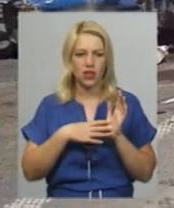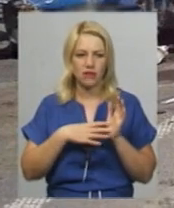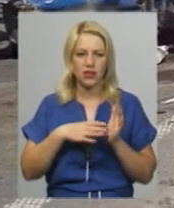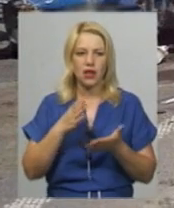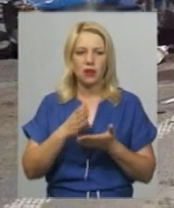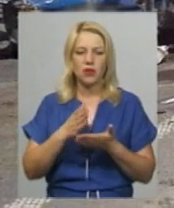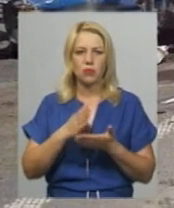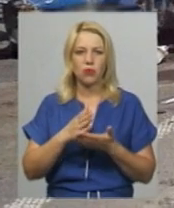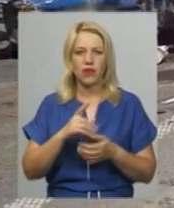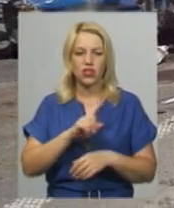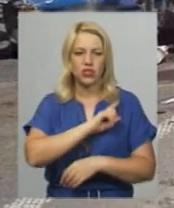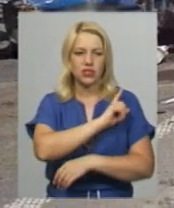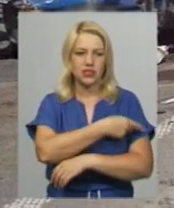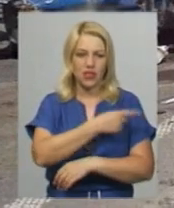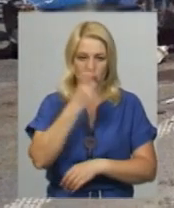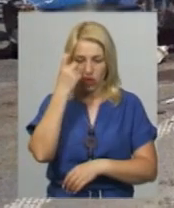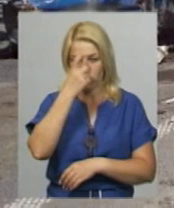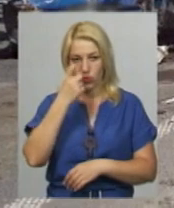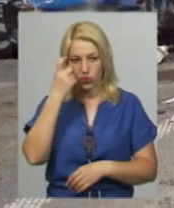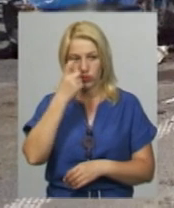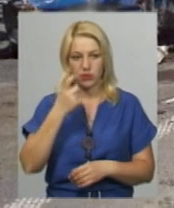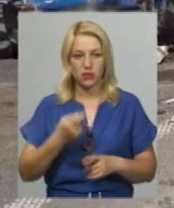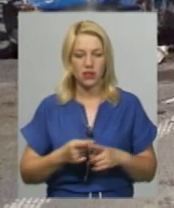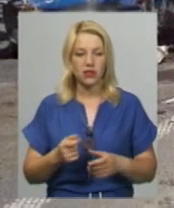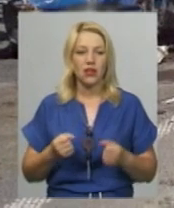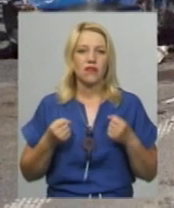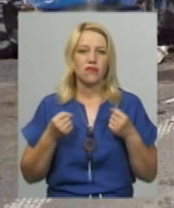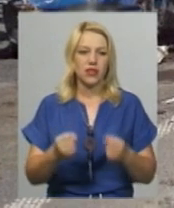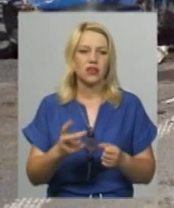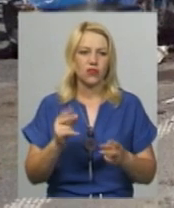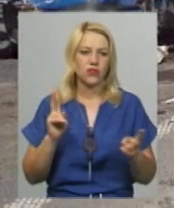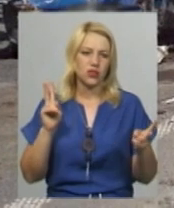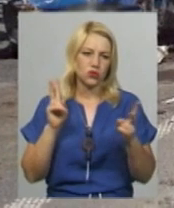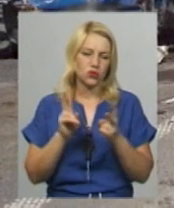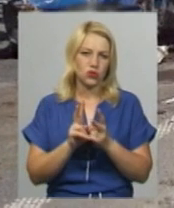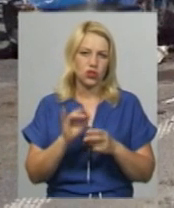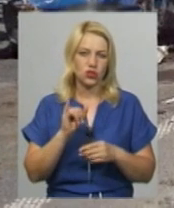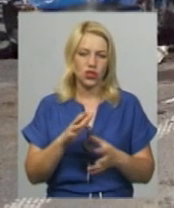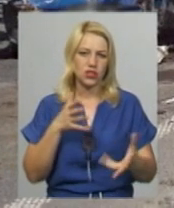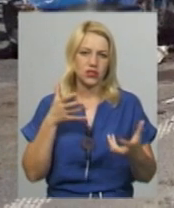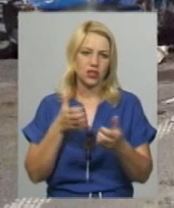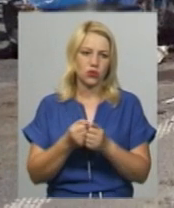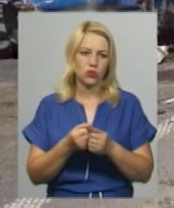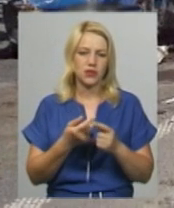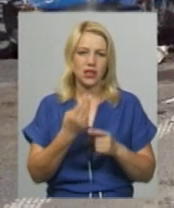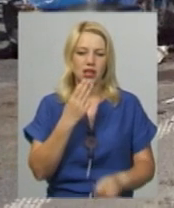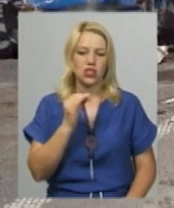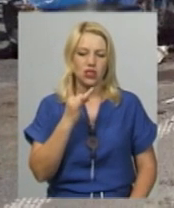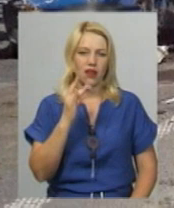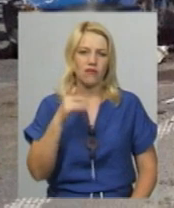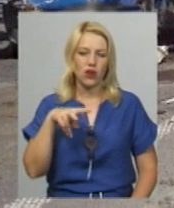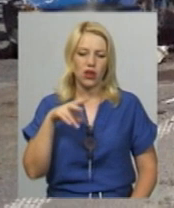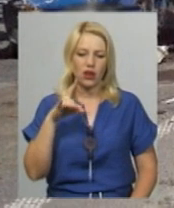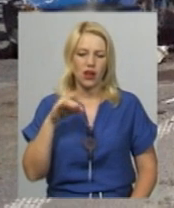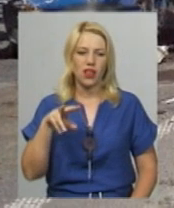перебуваючи у стані сильного алкогольного сп'яніння, виїхав на зустрічну смугу та зіткнувся з автомобілем «Шевроле Авео» під